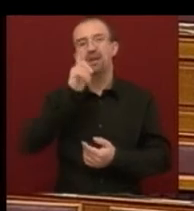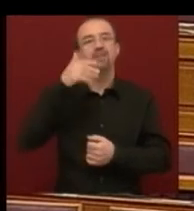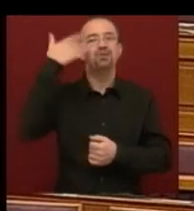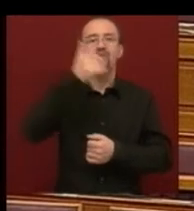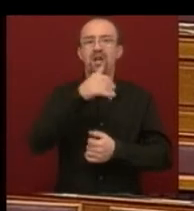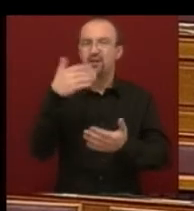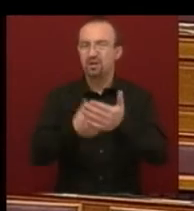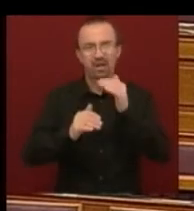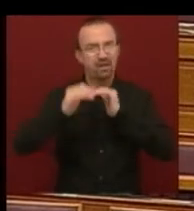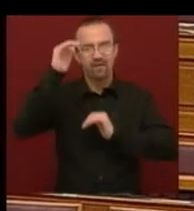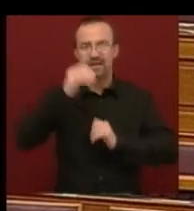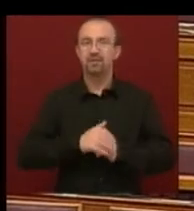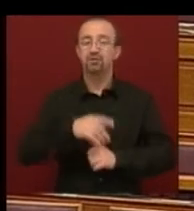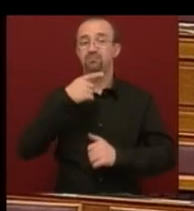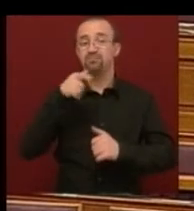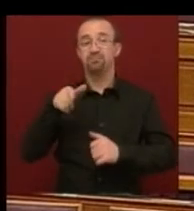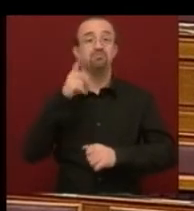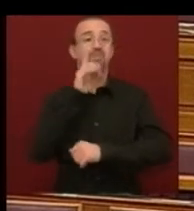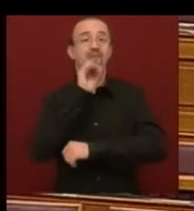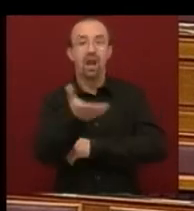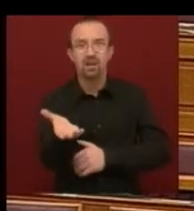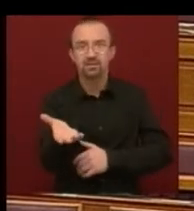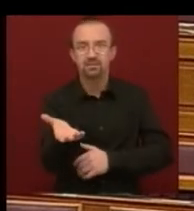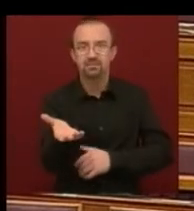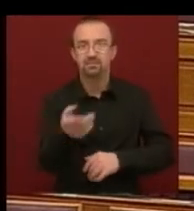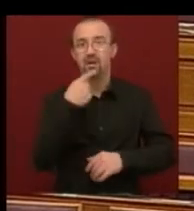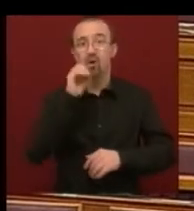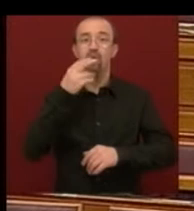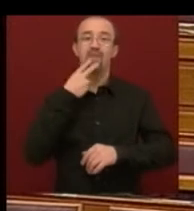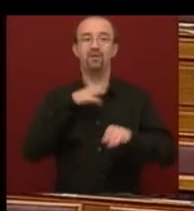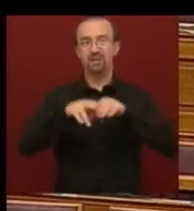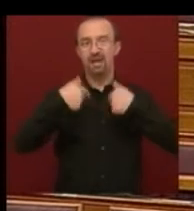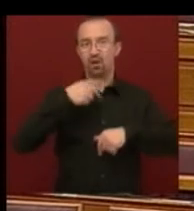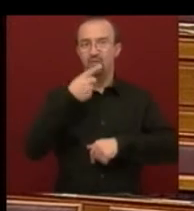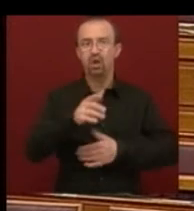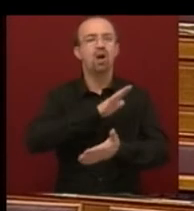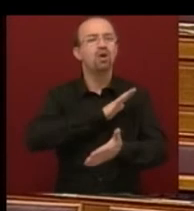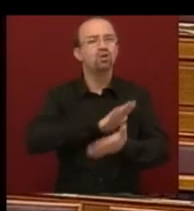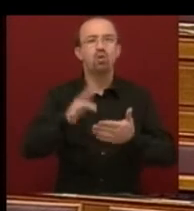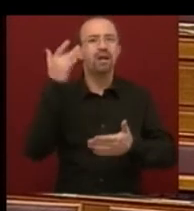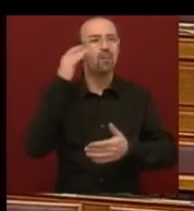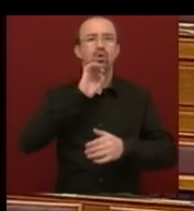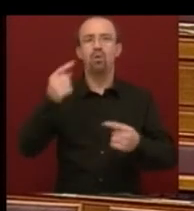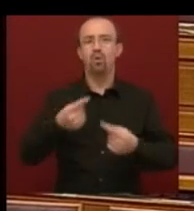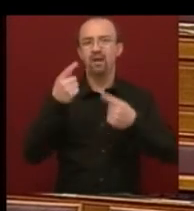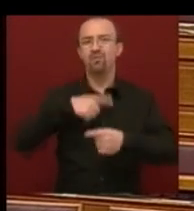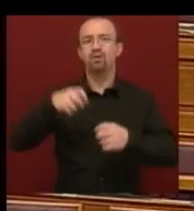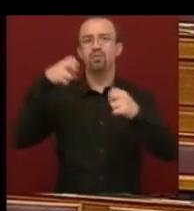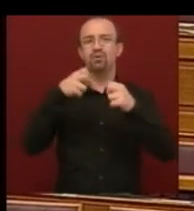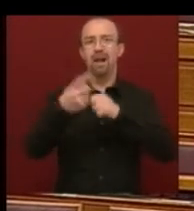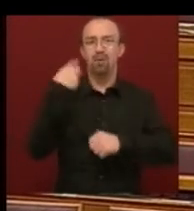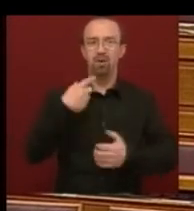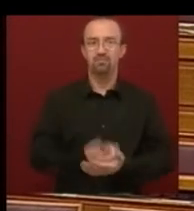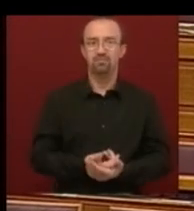jövőre gazdasági növekedés. Erre önök mit mondta? Azt mondta Orbán Viktor, miniszterelnök, hogy soha nem hallott jó hírek jöttek Brüsszelből.